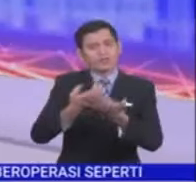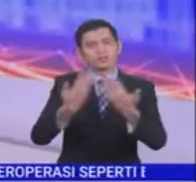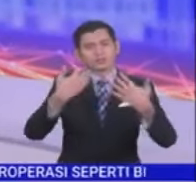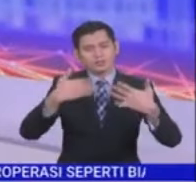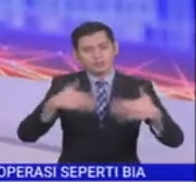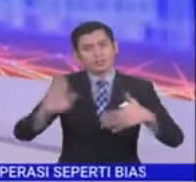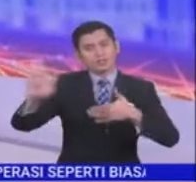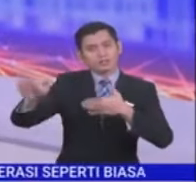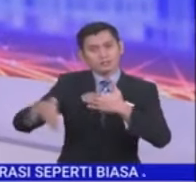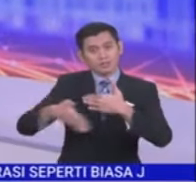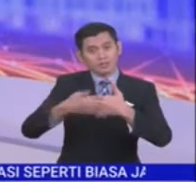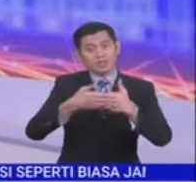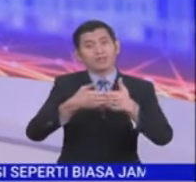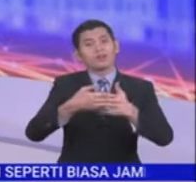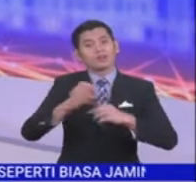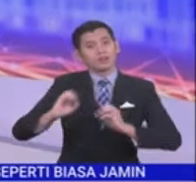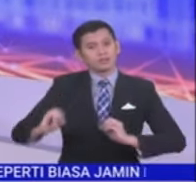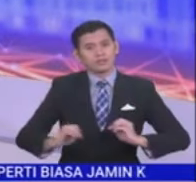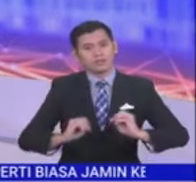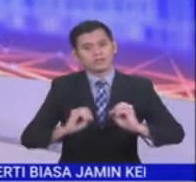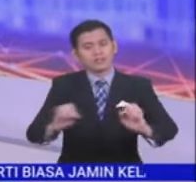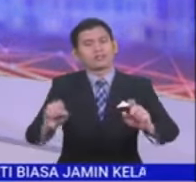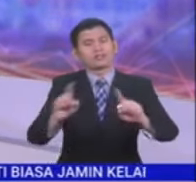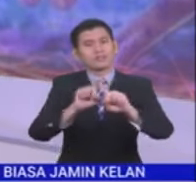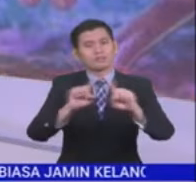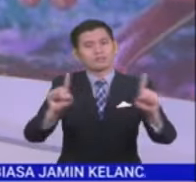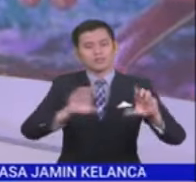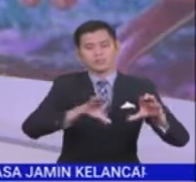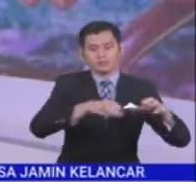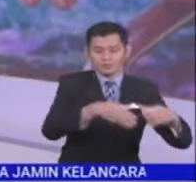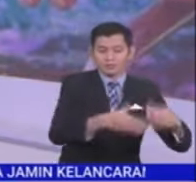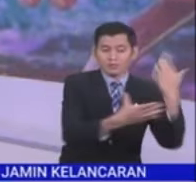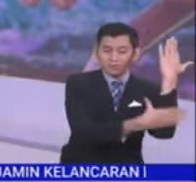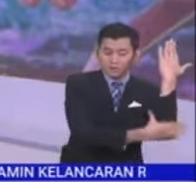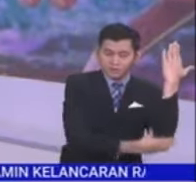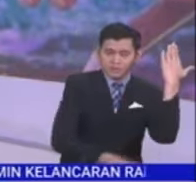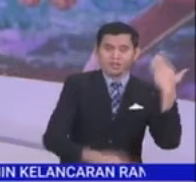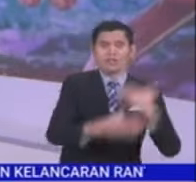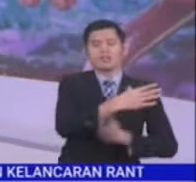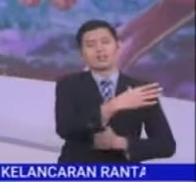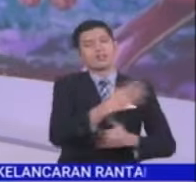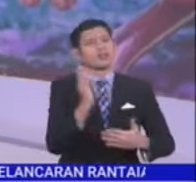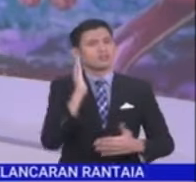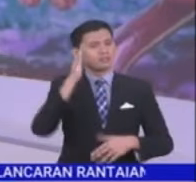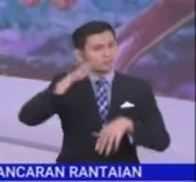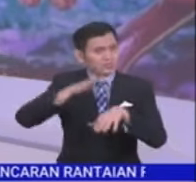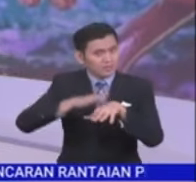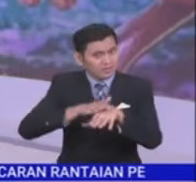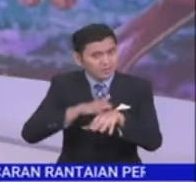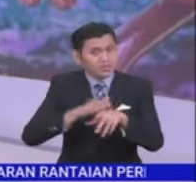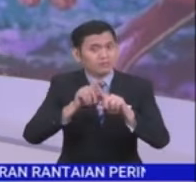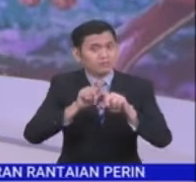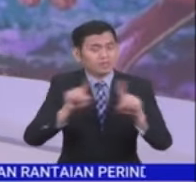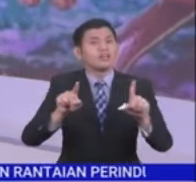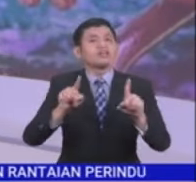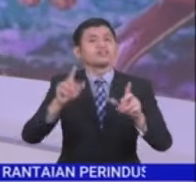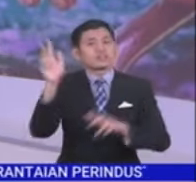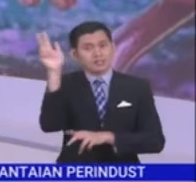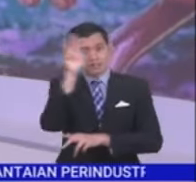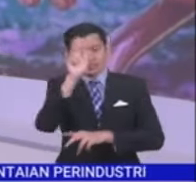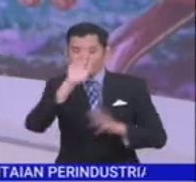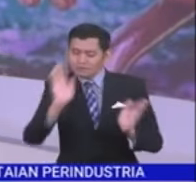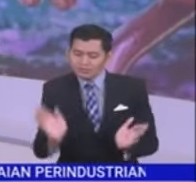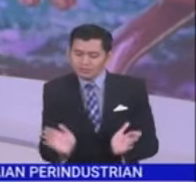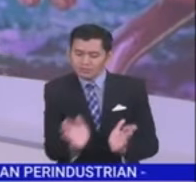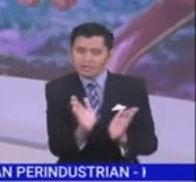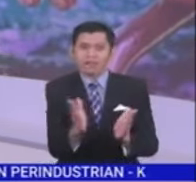Namun, mobiliti sosial golongan biskin dan rentan dijangka pelahan justru kerajaan disaran memperluas